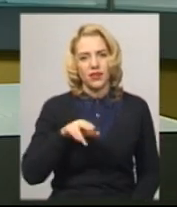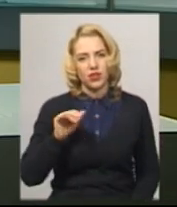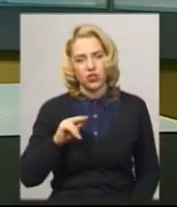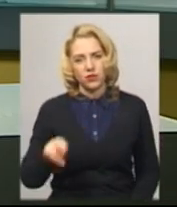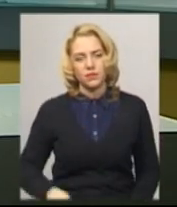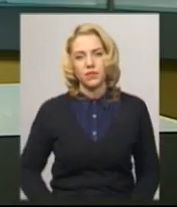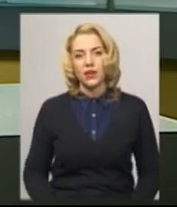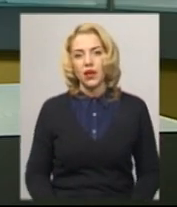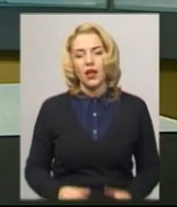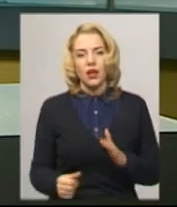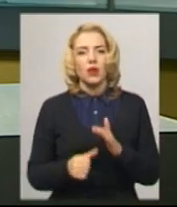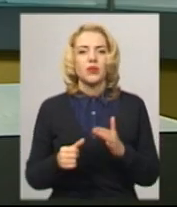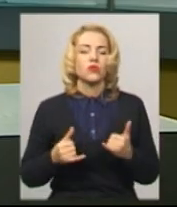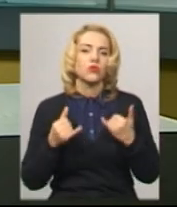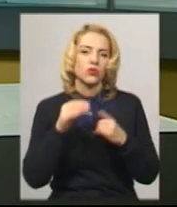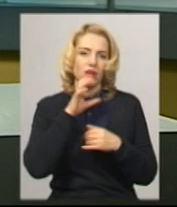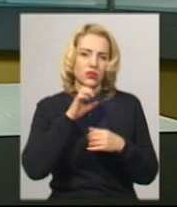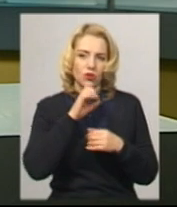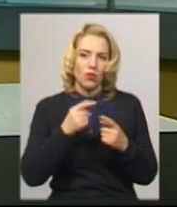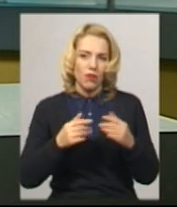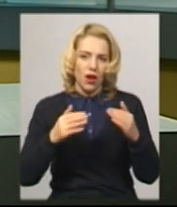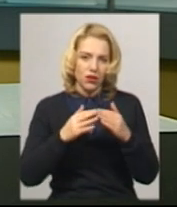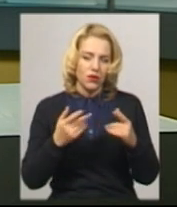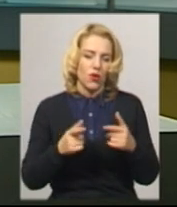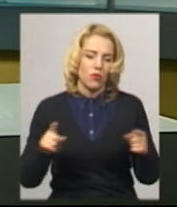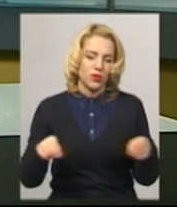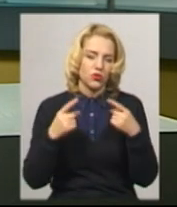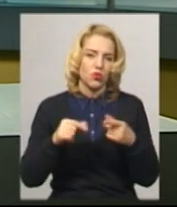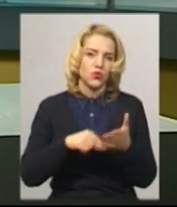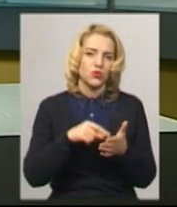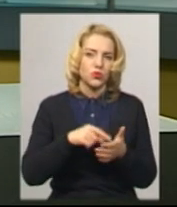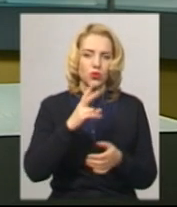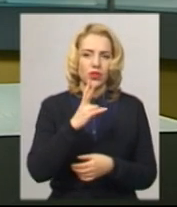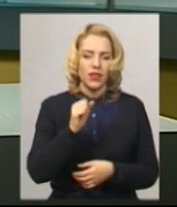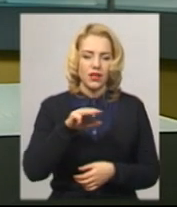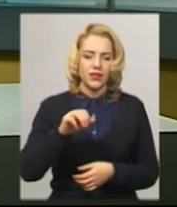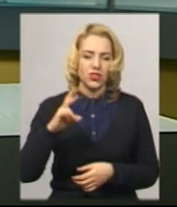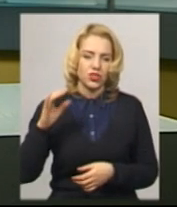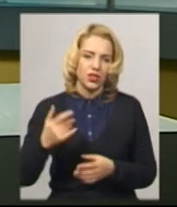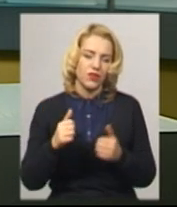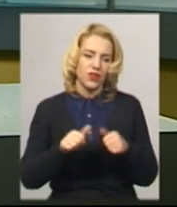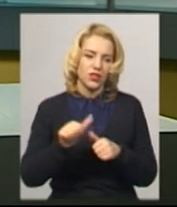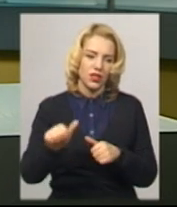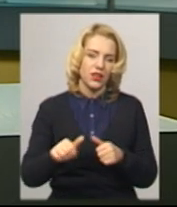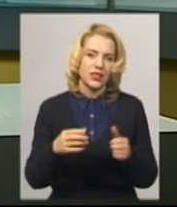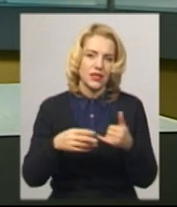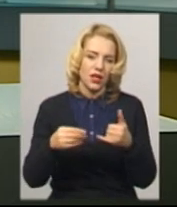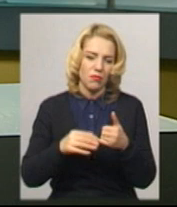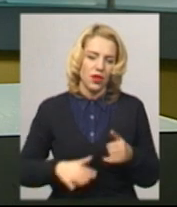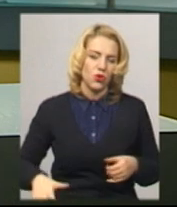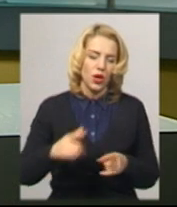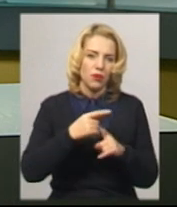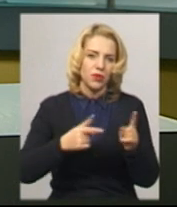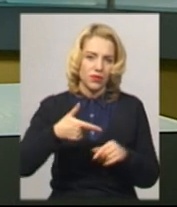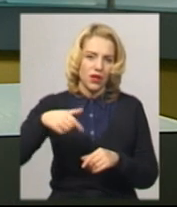Притулок для собак облаштовують у Нетішині. Для цього міська влада виділила земельну ділянку площою пів гектара та кошти. Про це